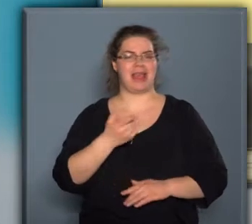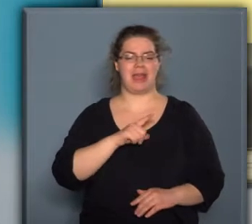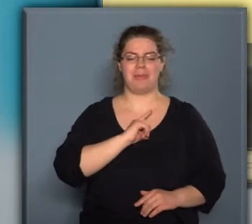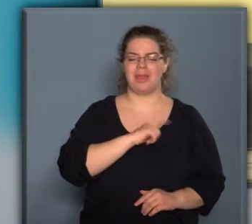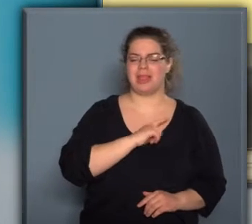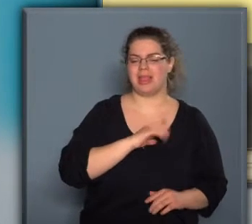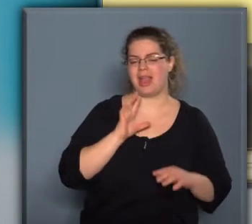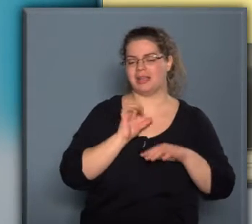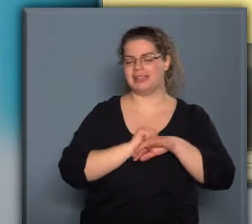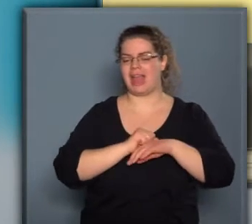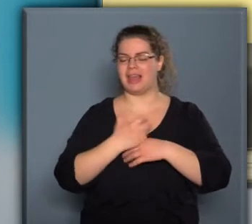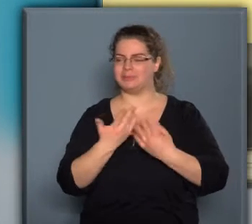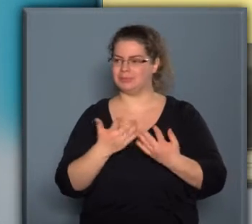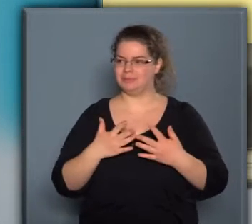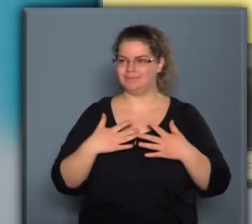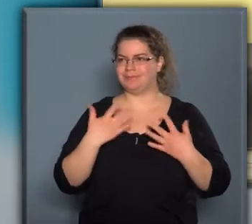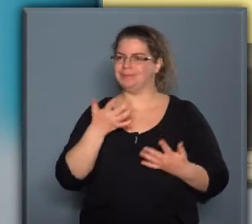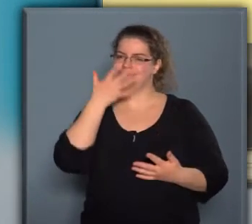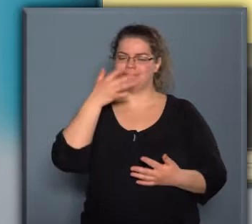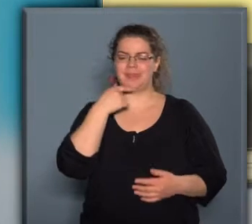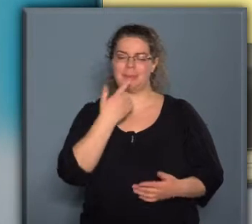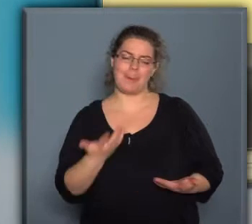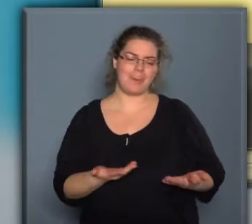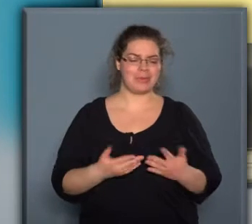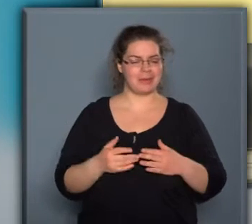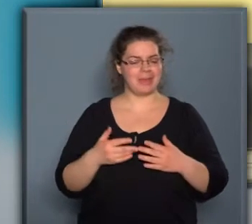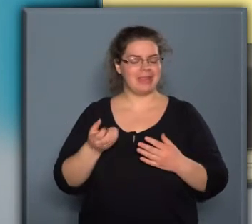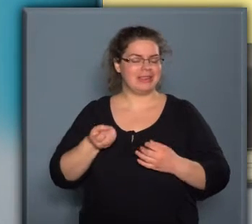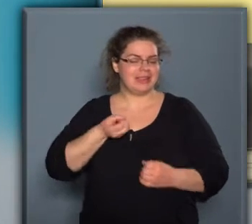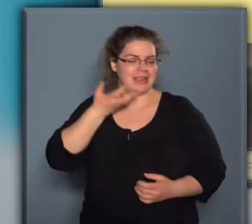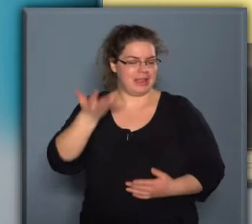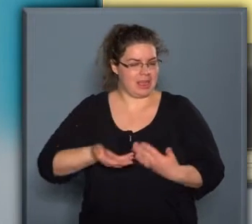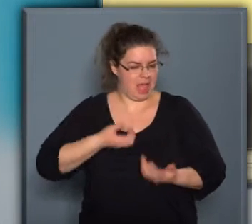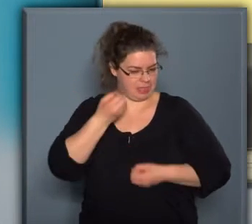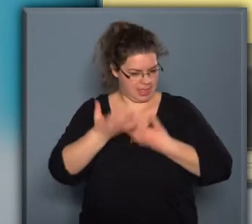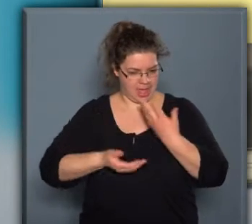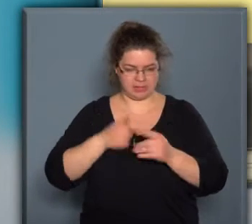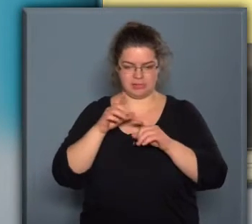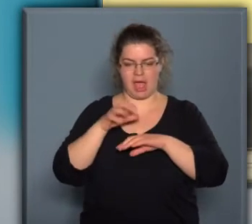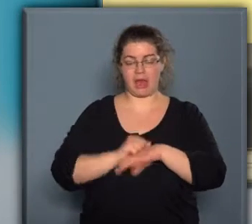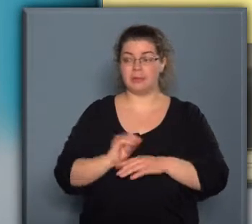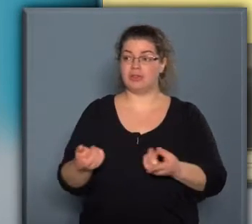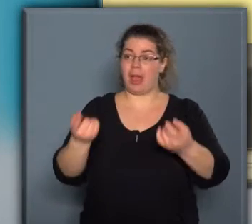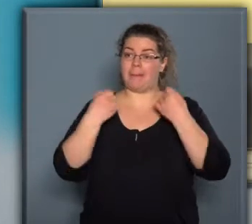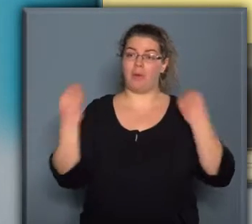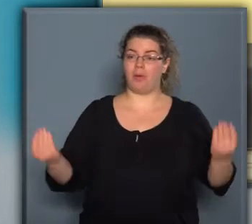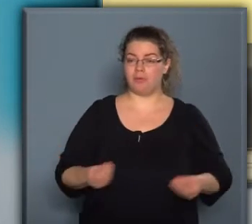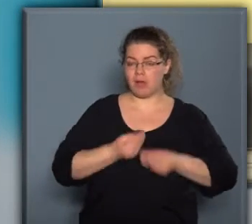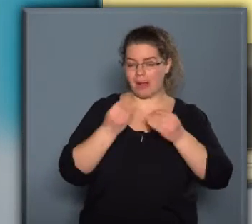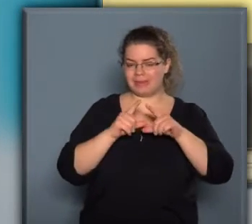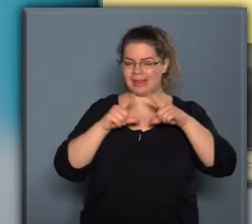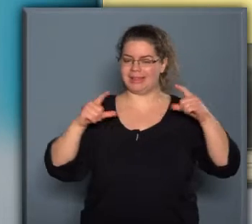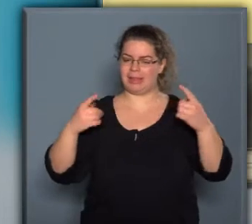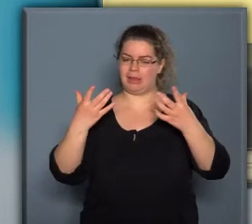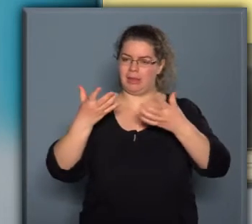lelkiállapot, vagy nagyképpűen mondjam, egy ihletett állapot, és ebből valamit a